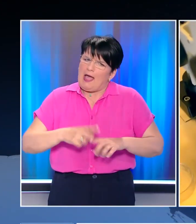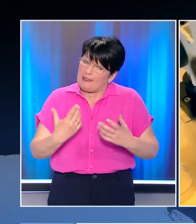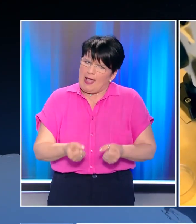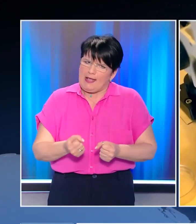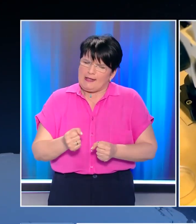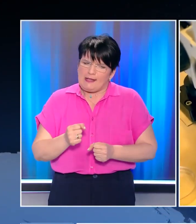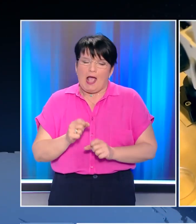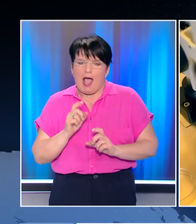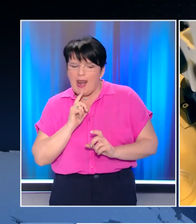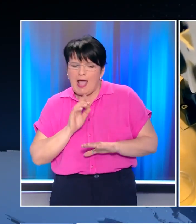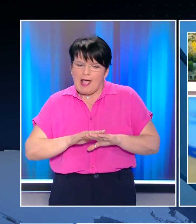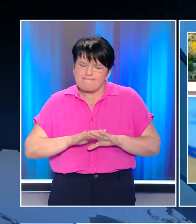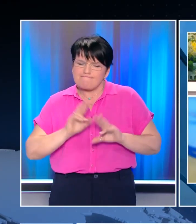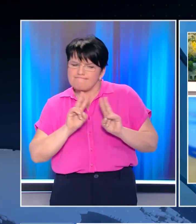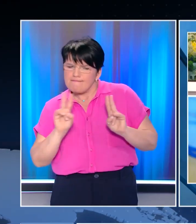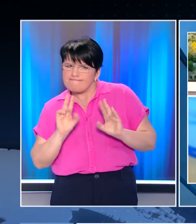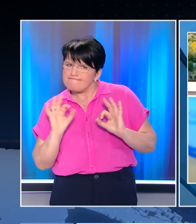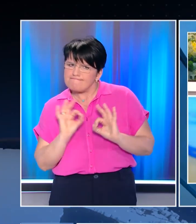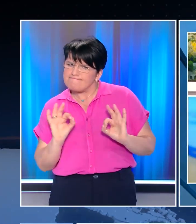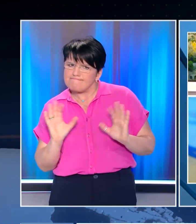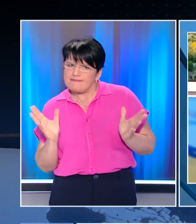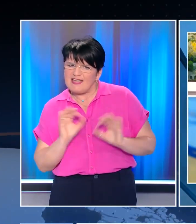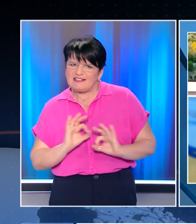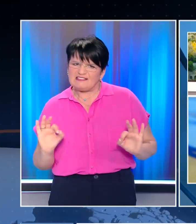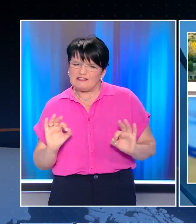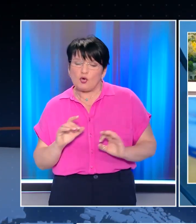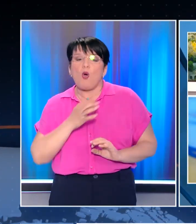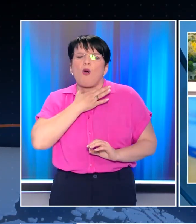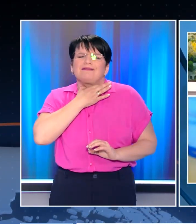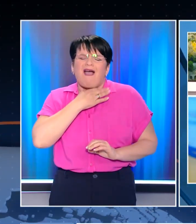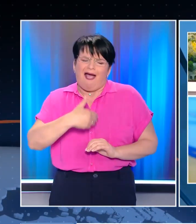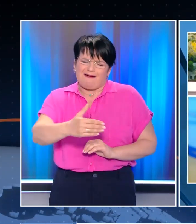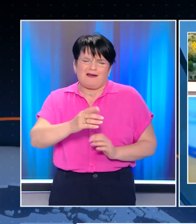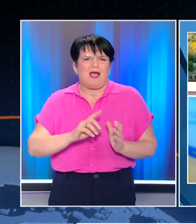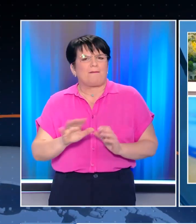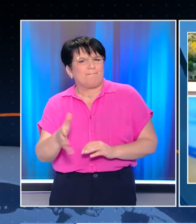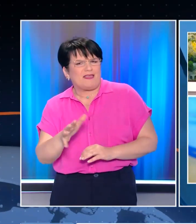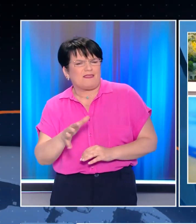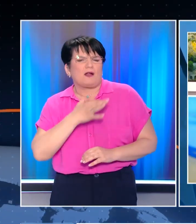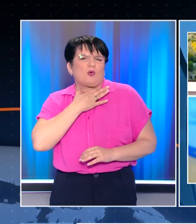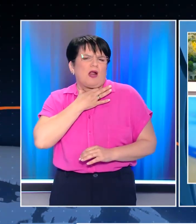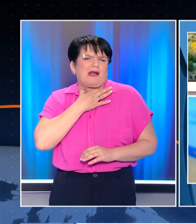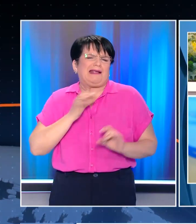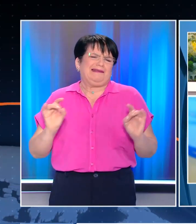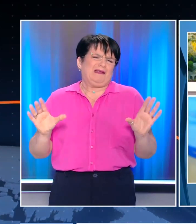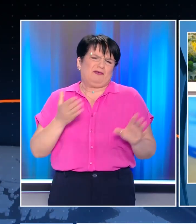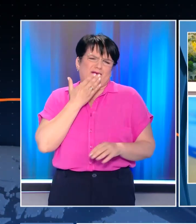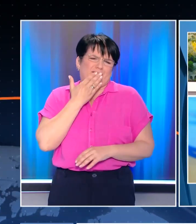περιστατικά χωρίς αφή αιτιολογία. Ας μην ανησυχούμε, ό,τι χρειαστεί θα γίνει, είναι πριθανό να μην χρειαστεί να γίνει τίποτα.